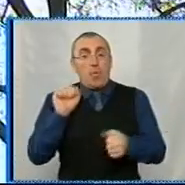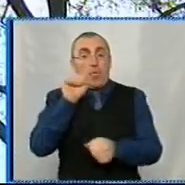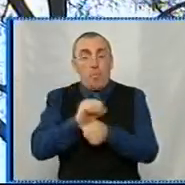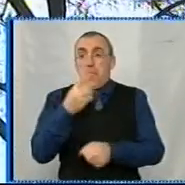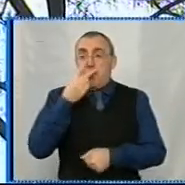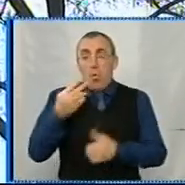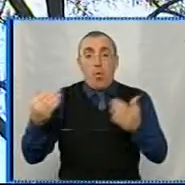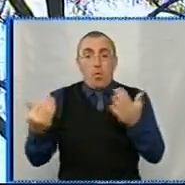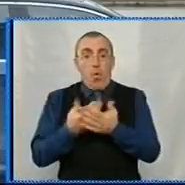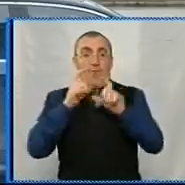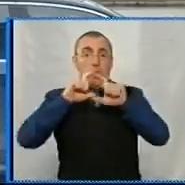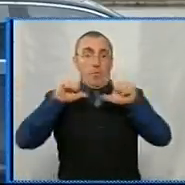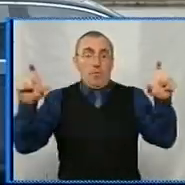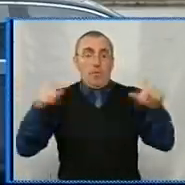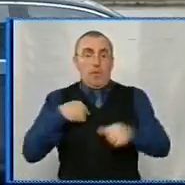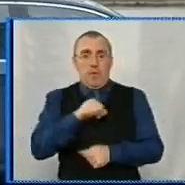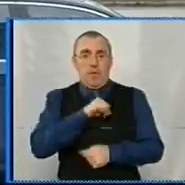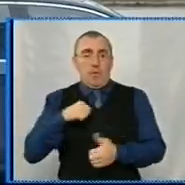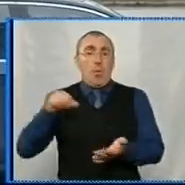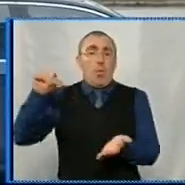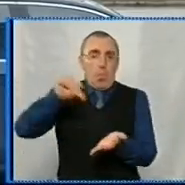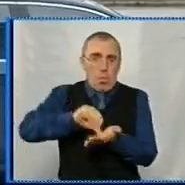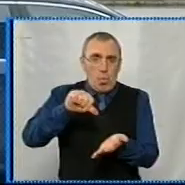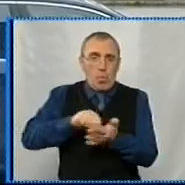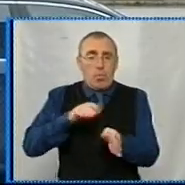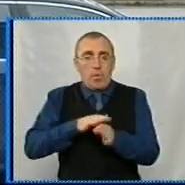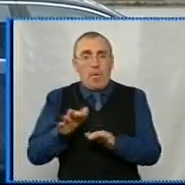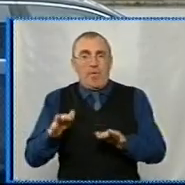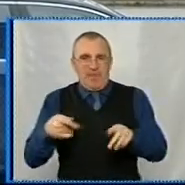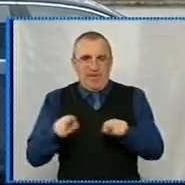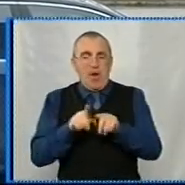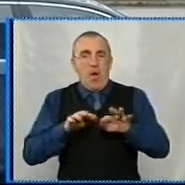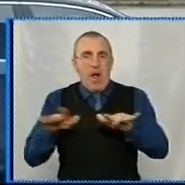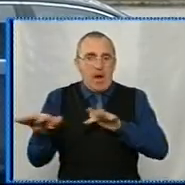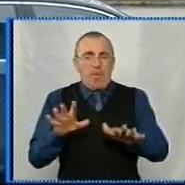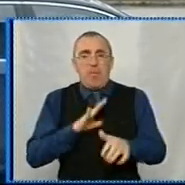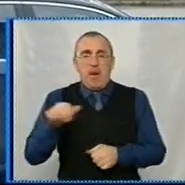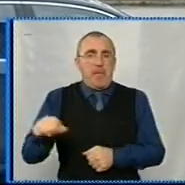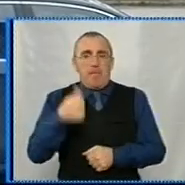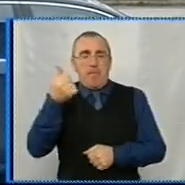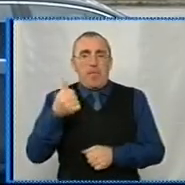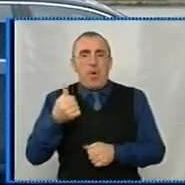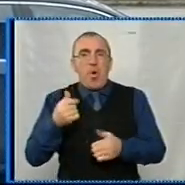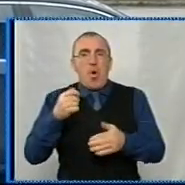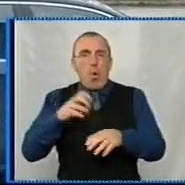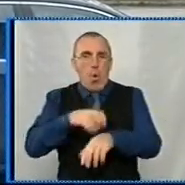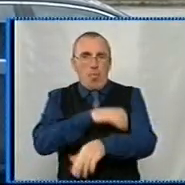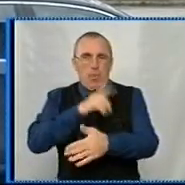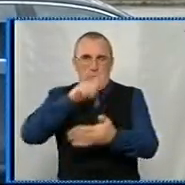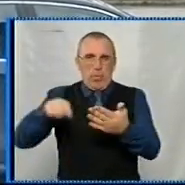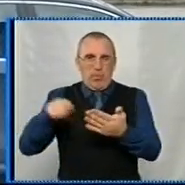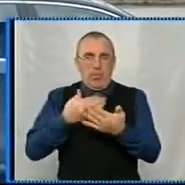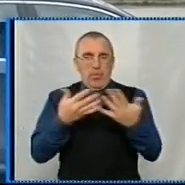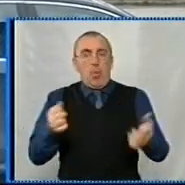коли побачив нову табличку. Я сам приймав участь в подібній акції, коли була перша хвиля декомунізації. Ми з моїми